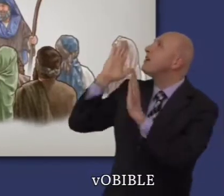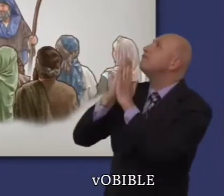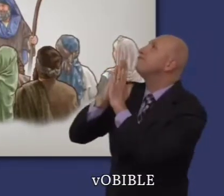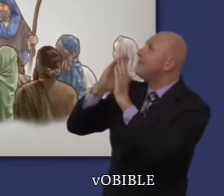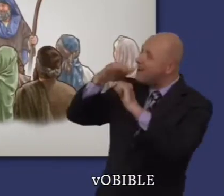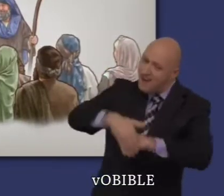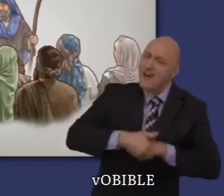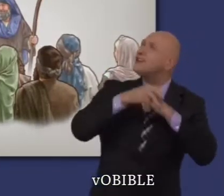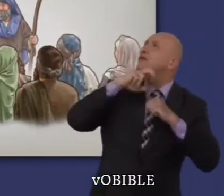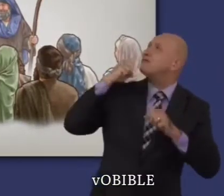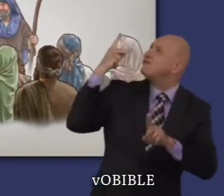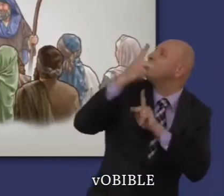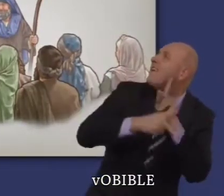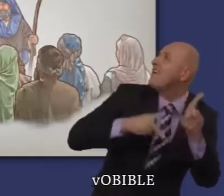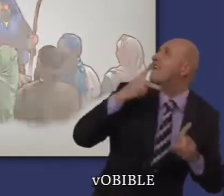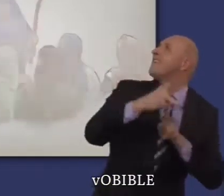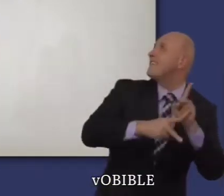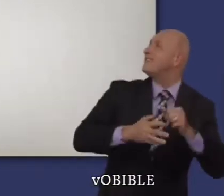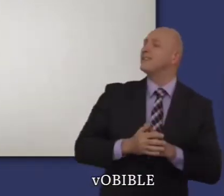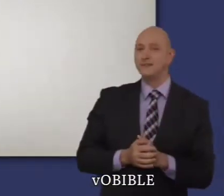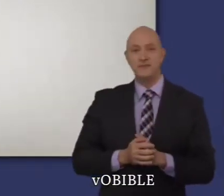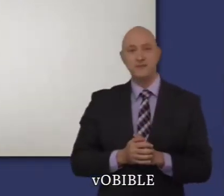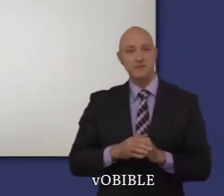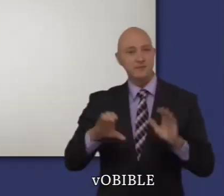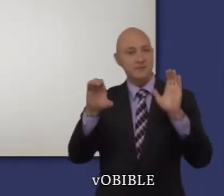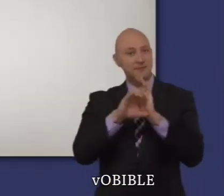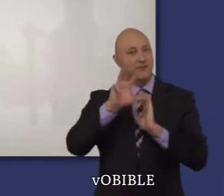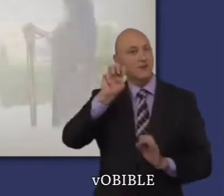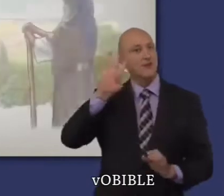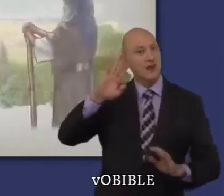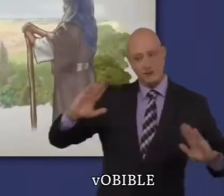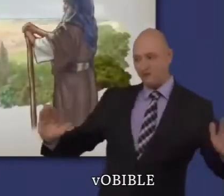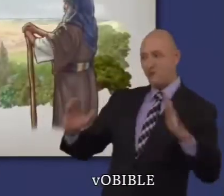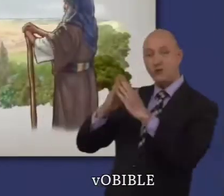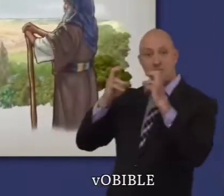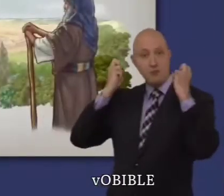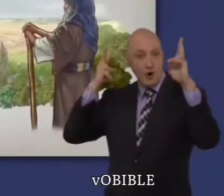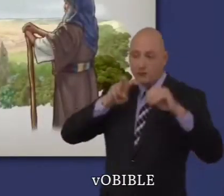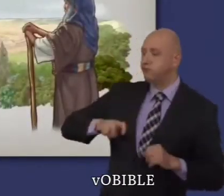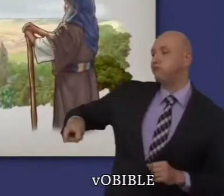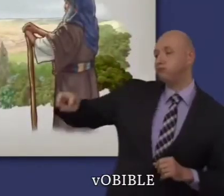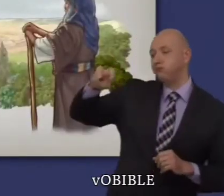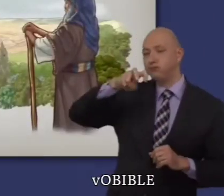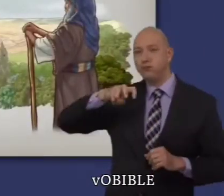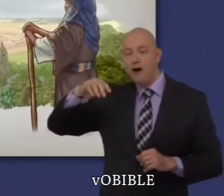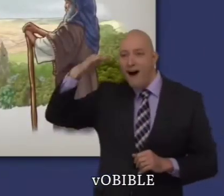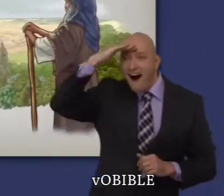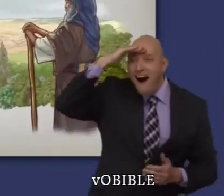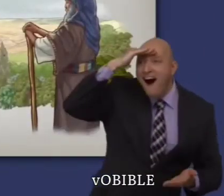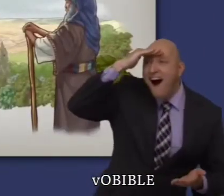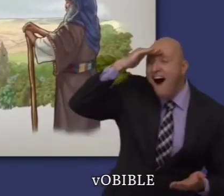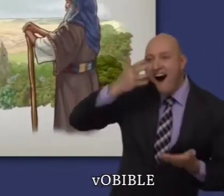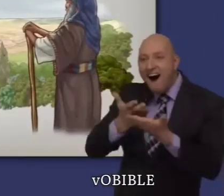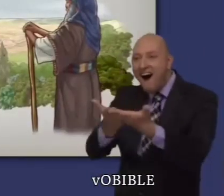Israélites avant sa mort. Dans le dernier chapitre, Moïse monte au mont Hébal Là, Jéhovah lui